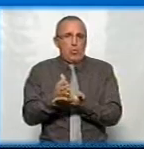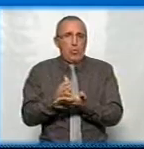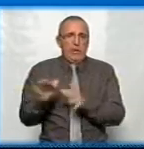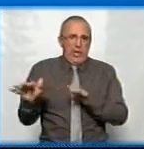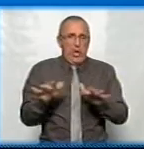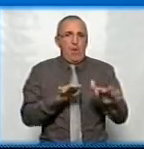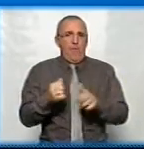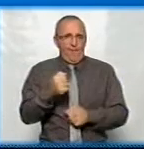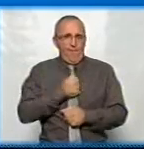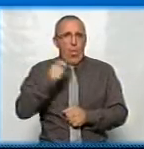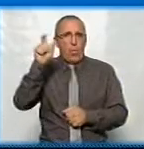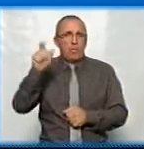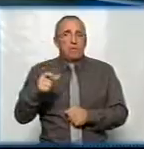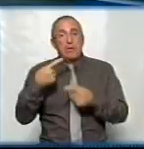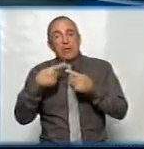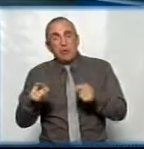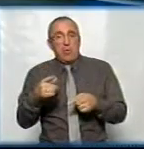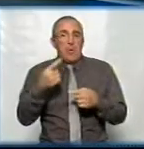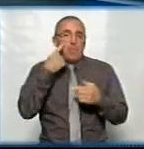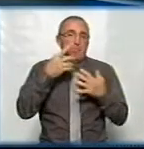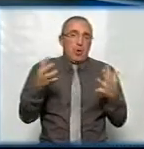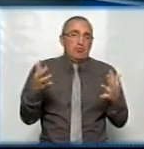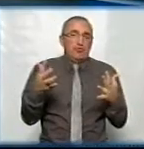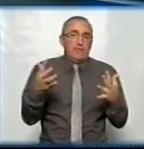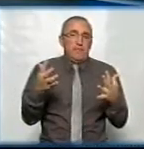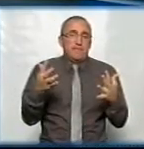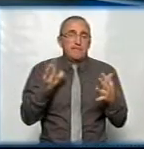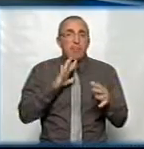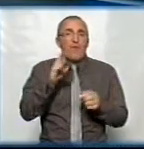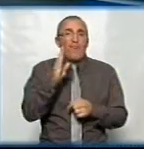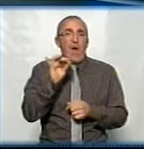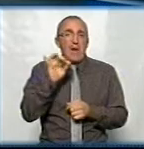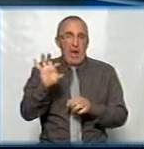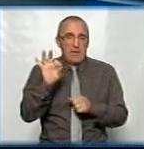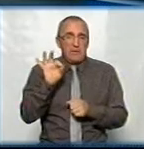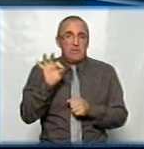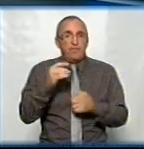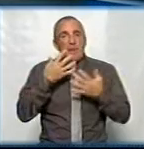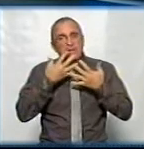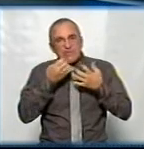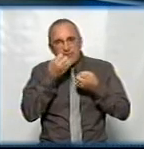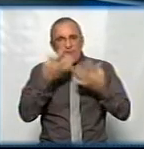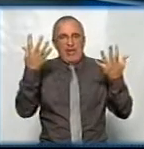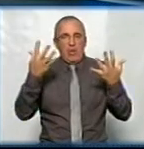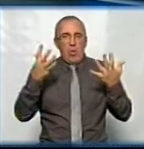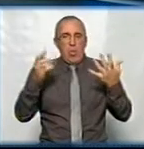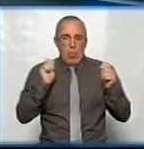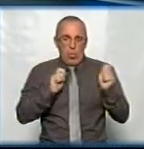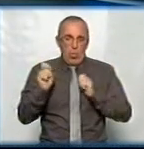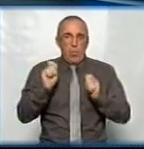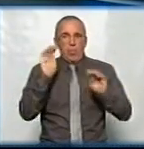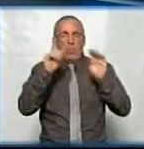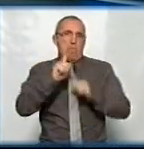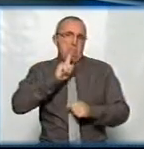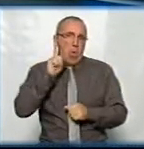діячу, воїну. Інший такий більше був варіант світлого кольору, такого зображення